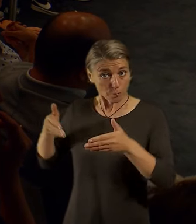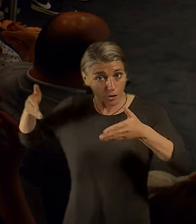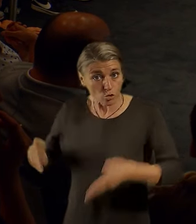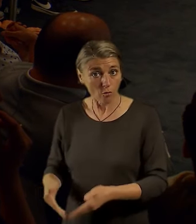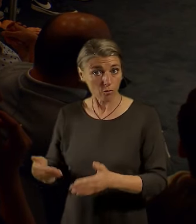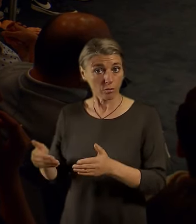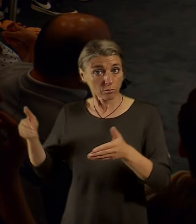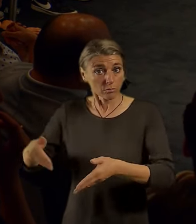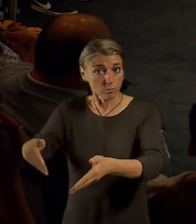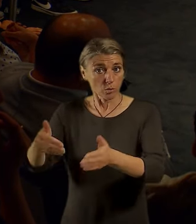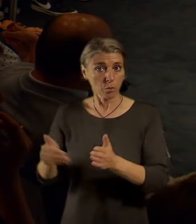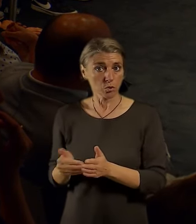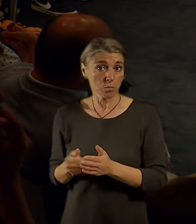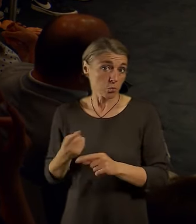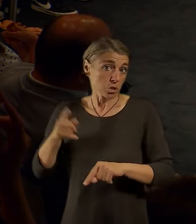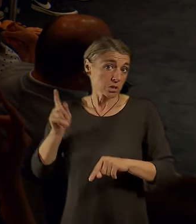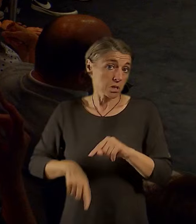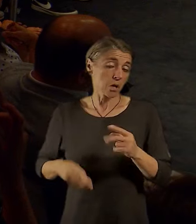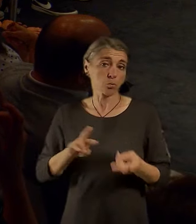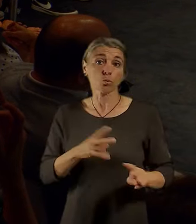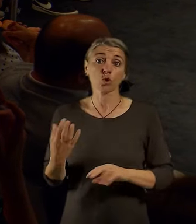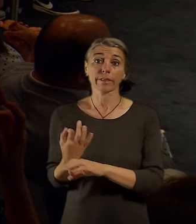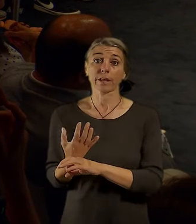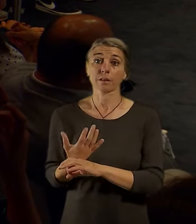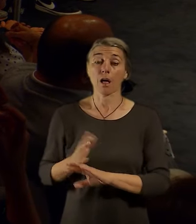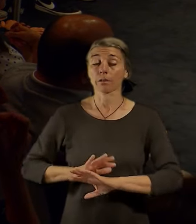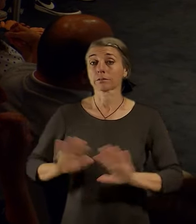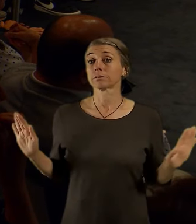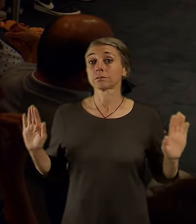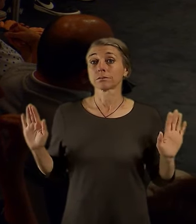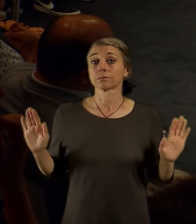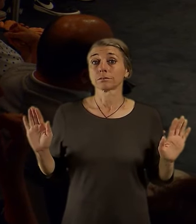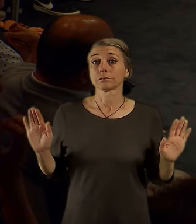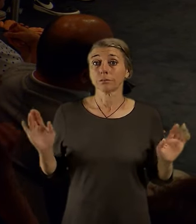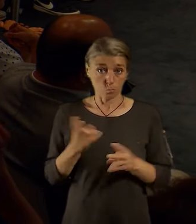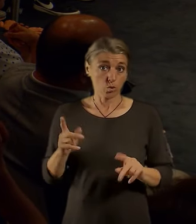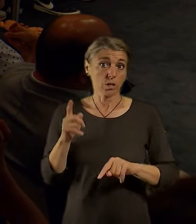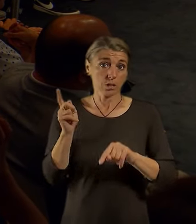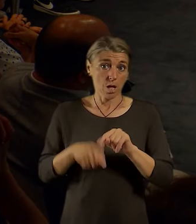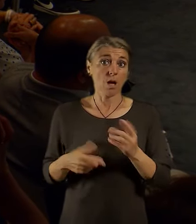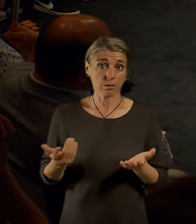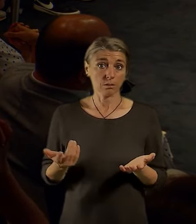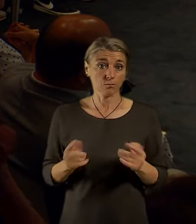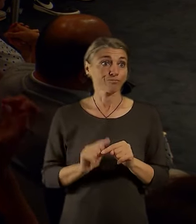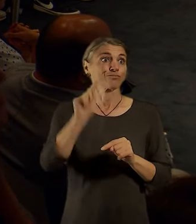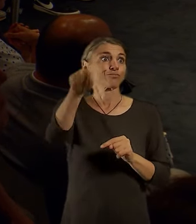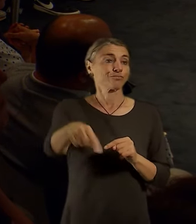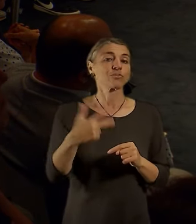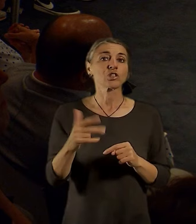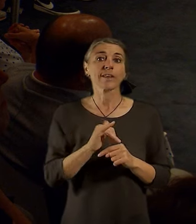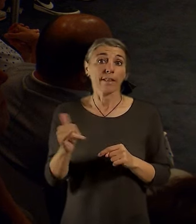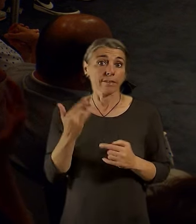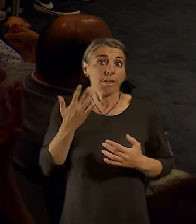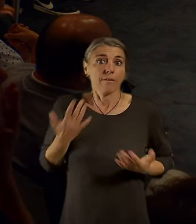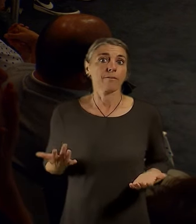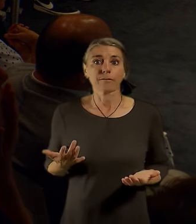digitální, virtuální Řbitov nebo něco takového. Ale to, k čemu mířím je, jestli vlastně to není o tom přemýšlet na